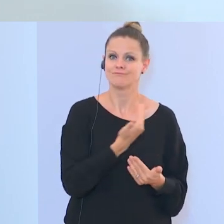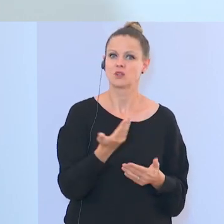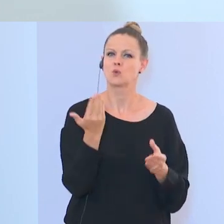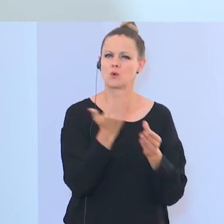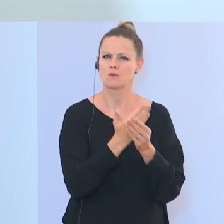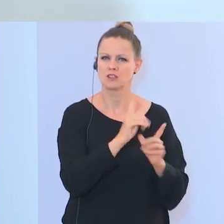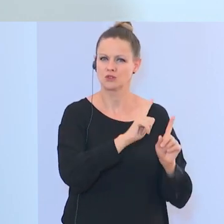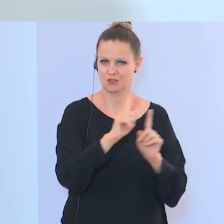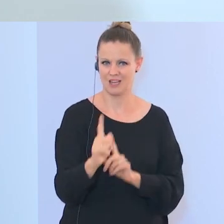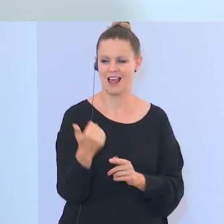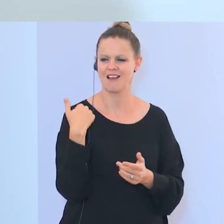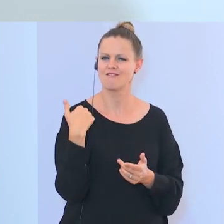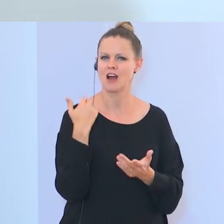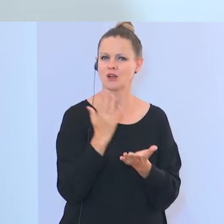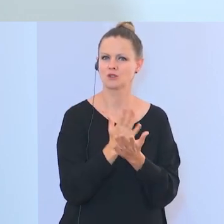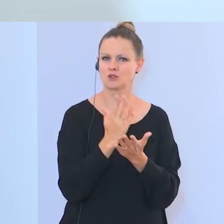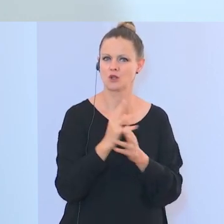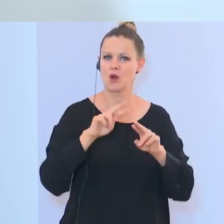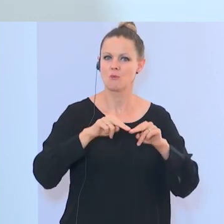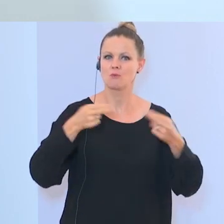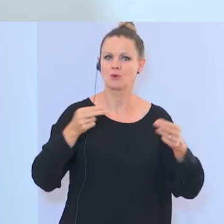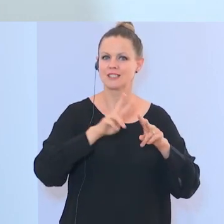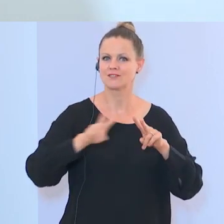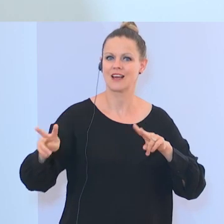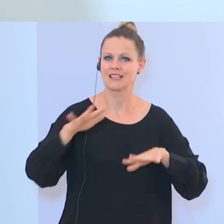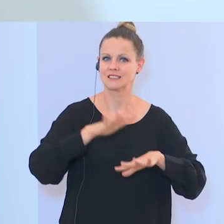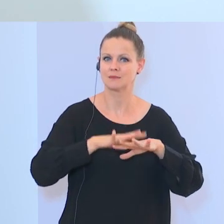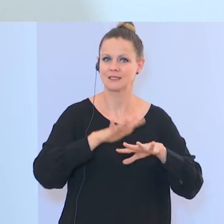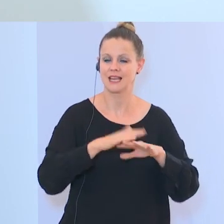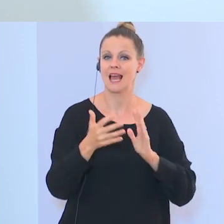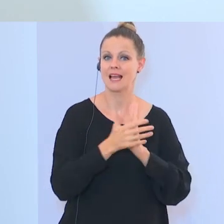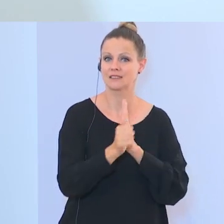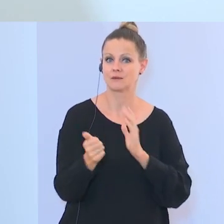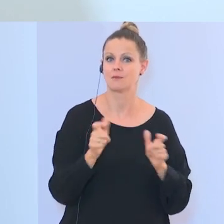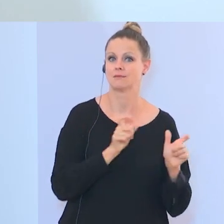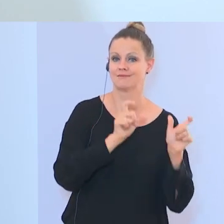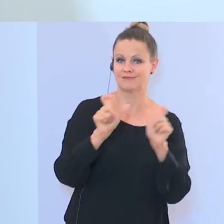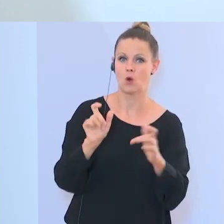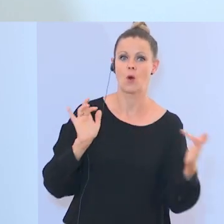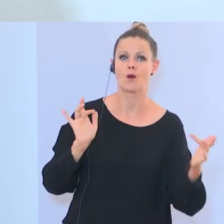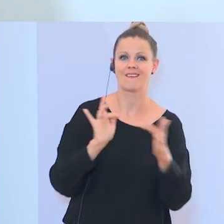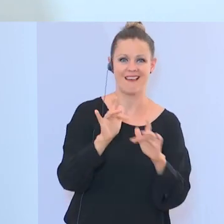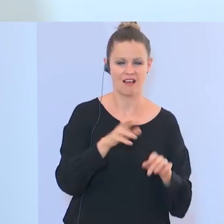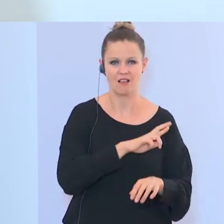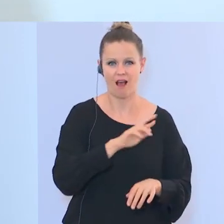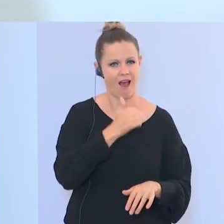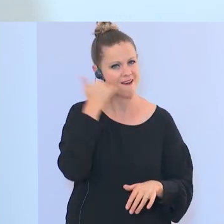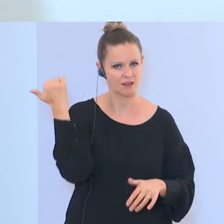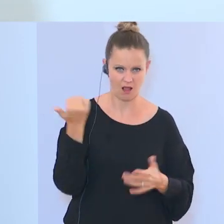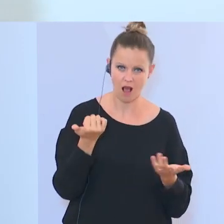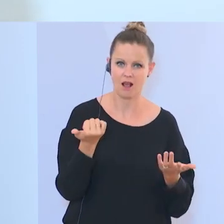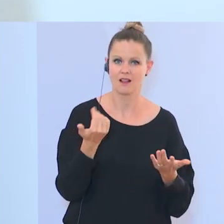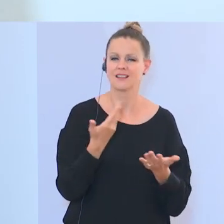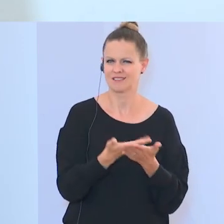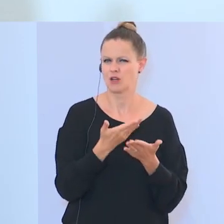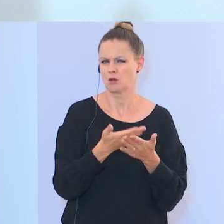bereits ein Output, ein Ergebnis auch des bundesweiten Netzwerkes für Extremismusprävention und Deradikalisierung, eine Einrichtung,